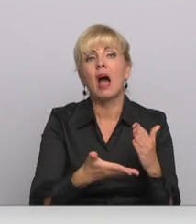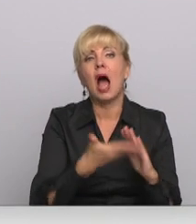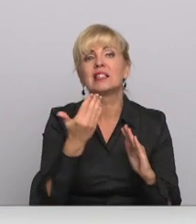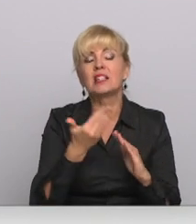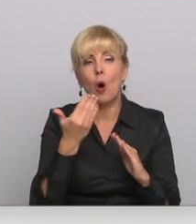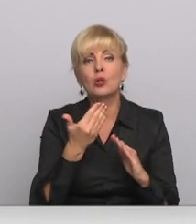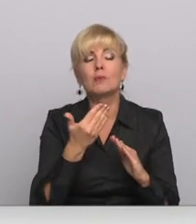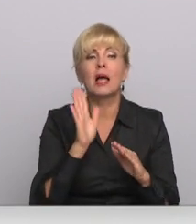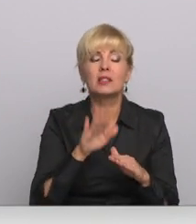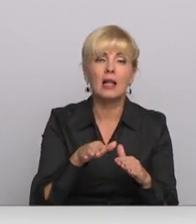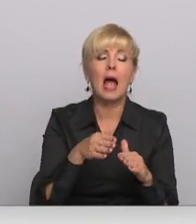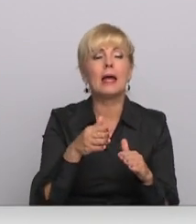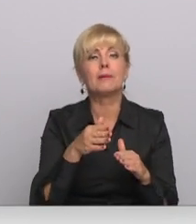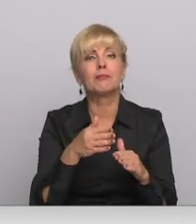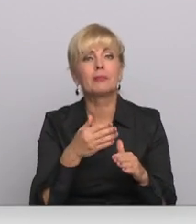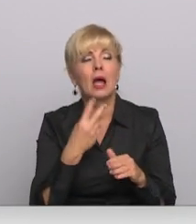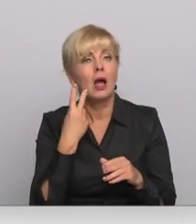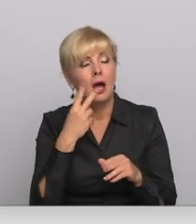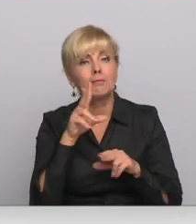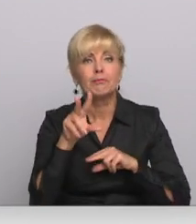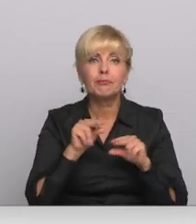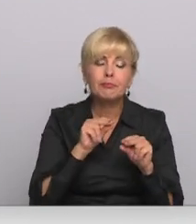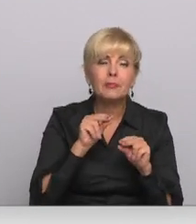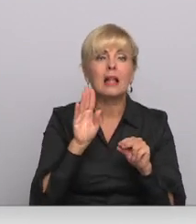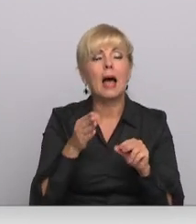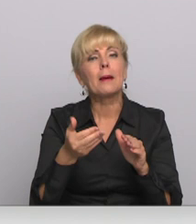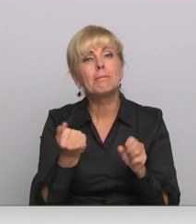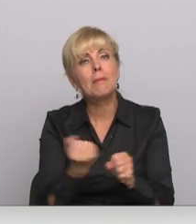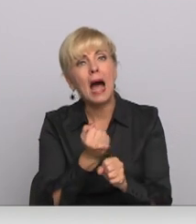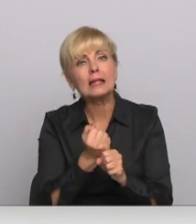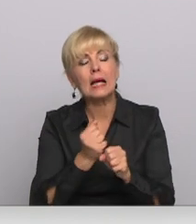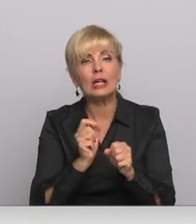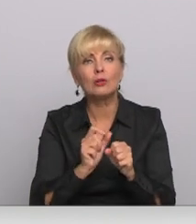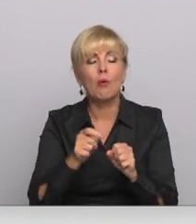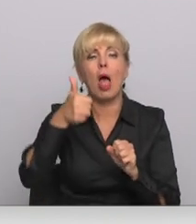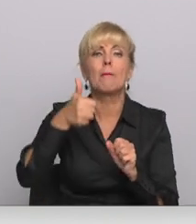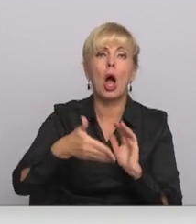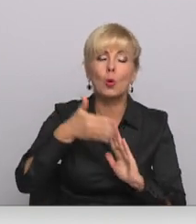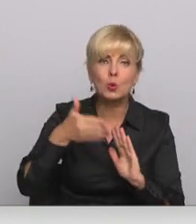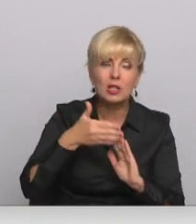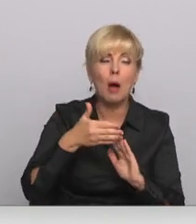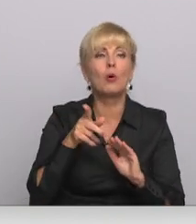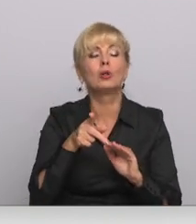padarīt šo lietotu plašu lietotu. Pamazām tas